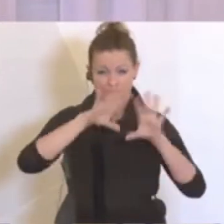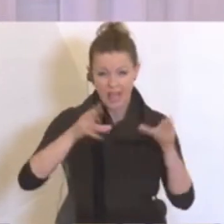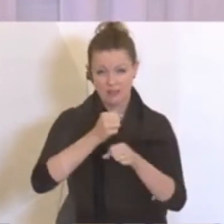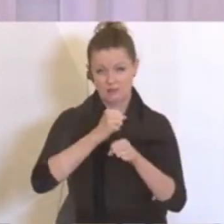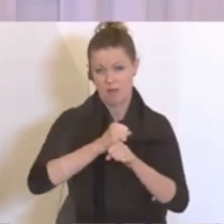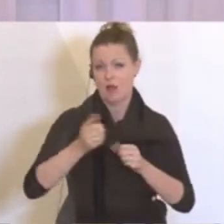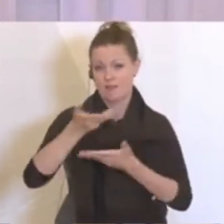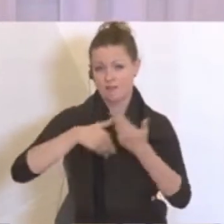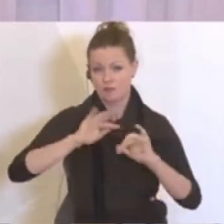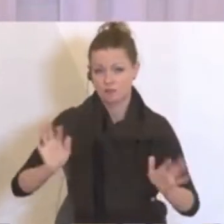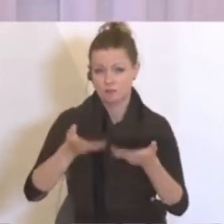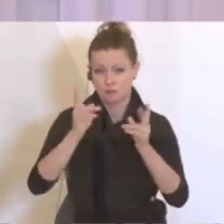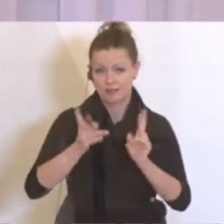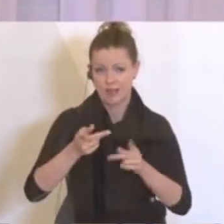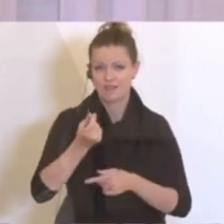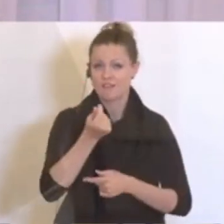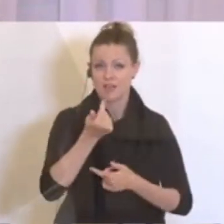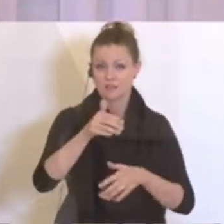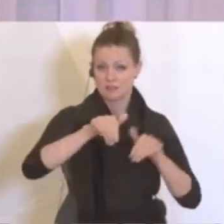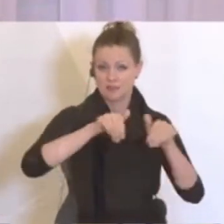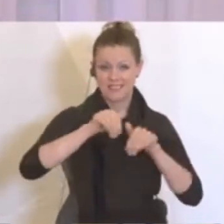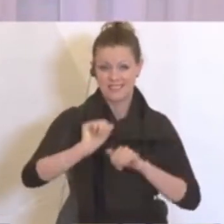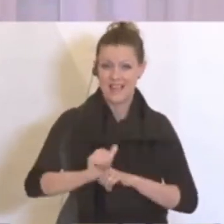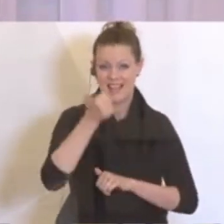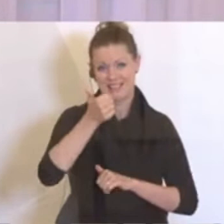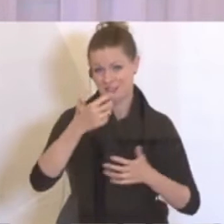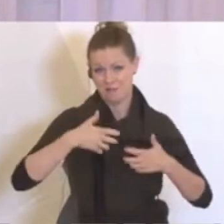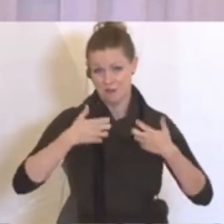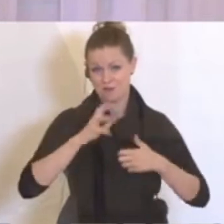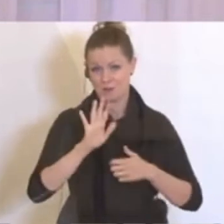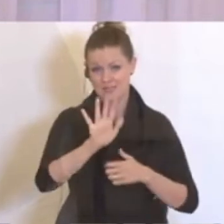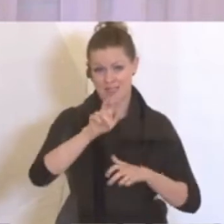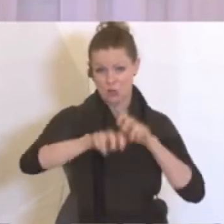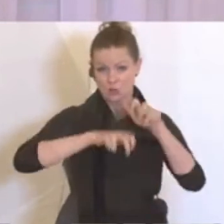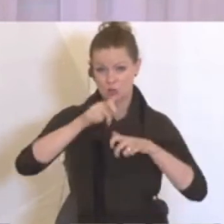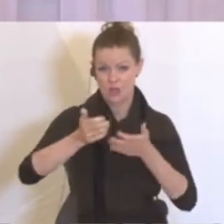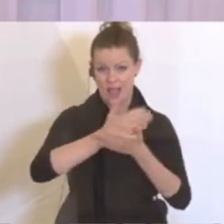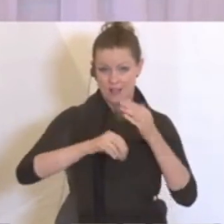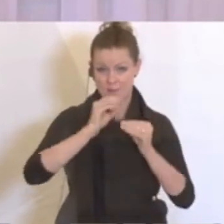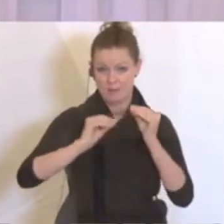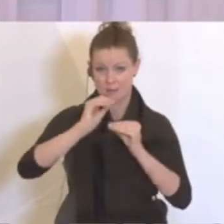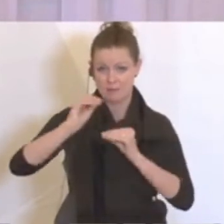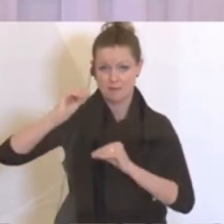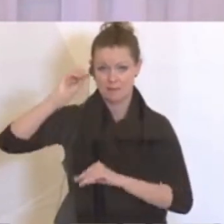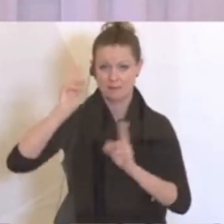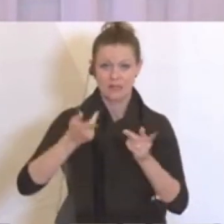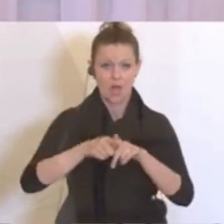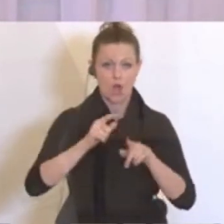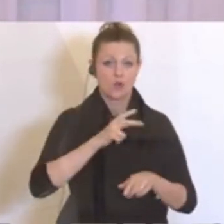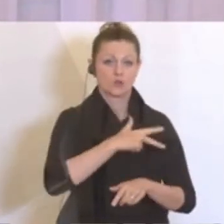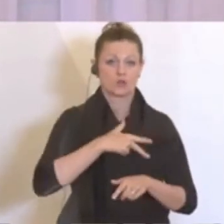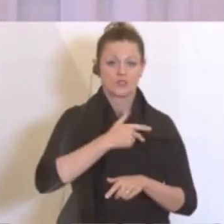wieder in Schwung bringen. Der Finanzminister wird sich als allererster darüber freuen, weil seine Steuereinnahmen auch wieder steigen, auch die Einnahmen in den